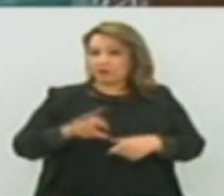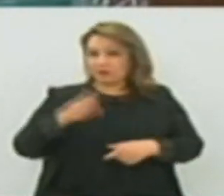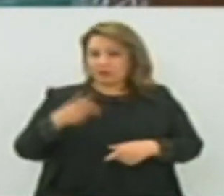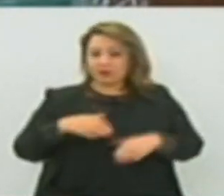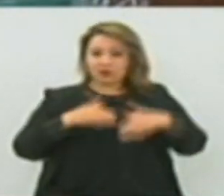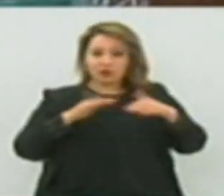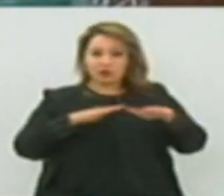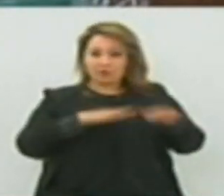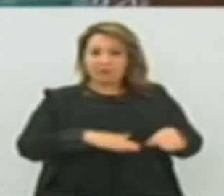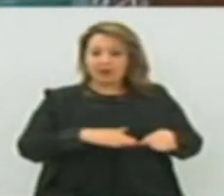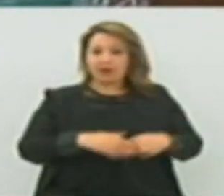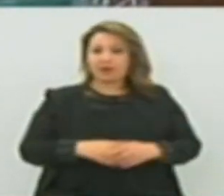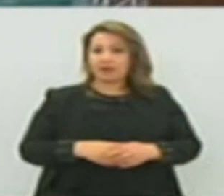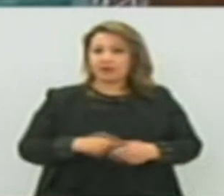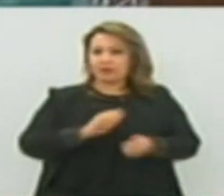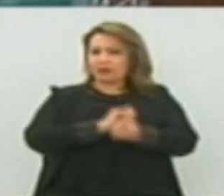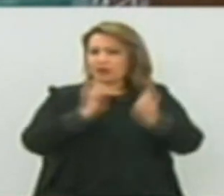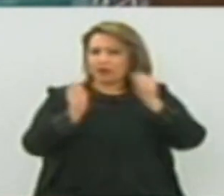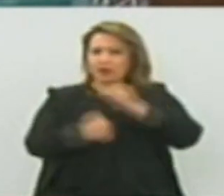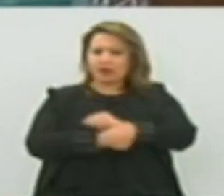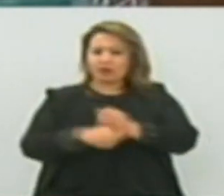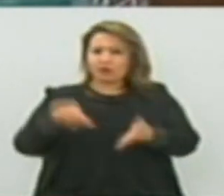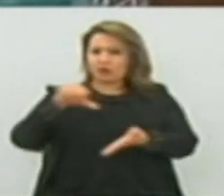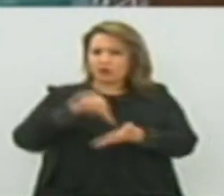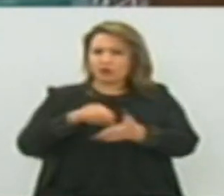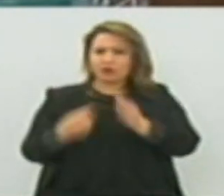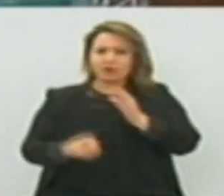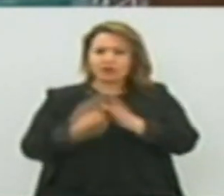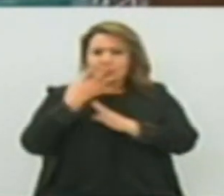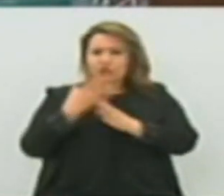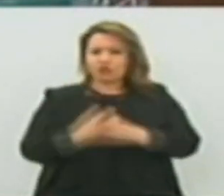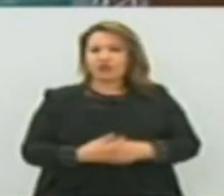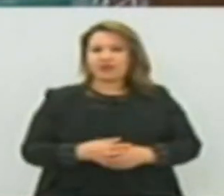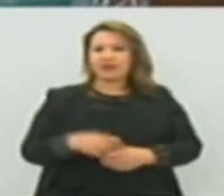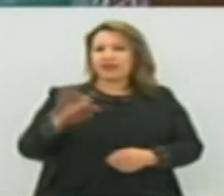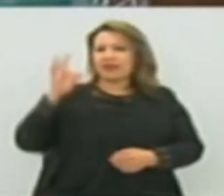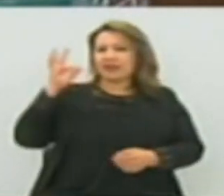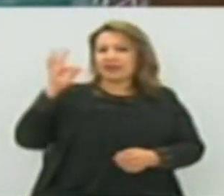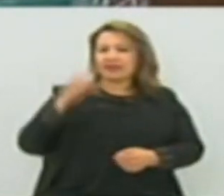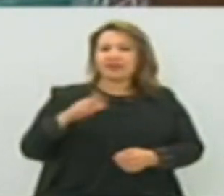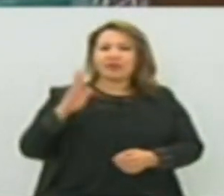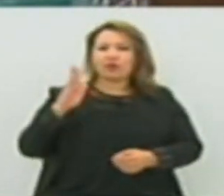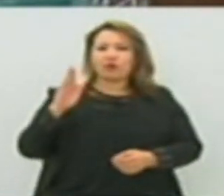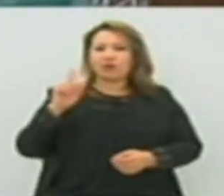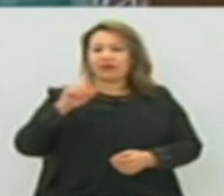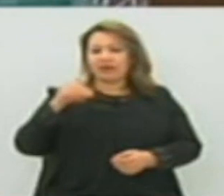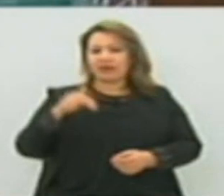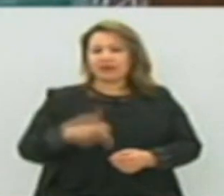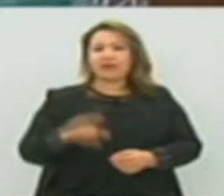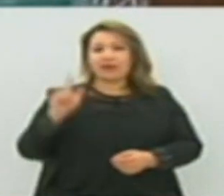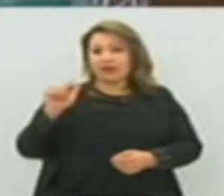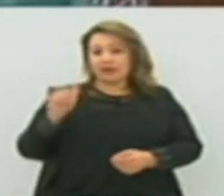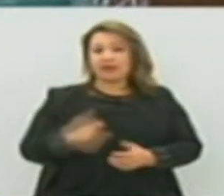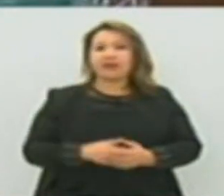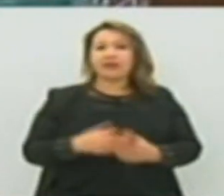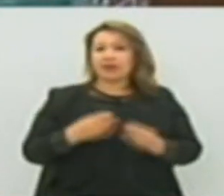لماذا من عودوش نحولوه إلى القطب السكاني الجديد اللي هو حي تينار وبير النسا اللي فيه كما قلتلك